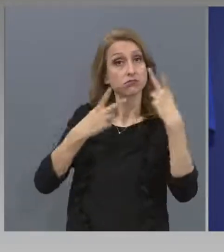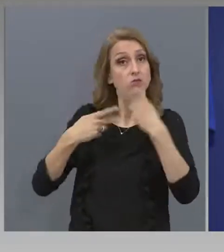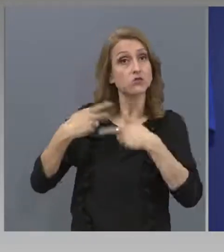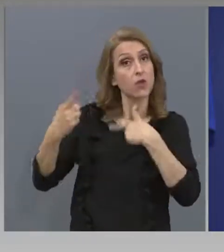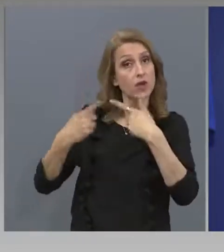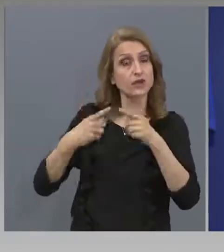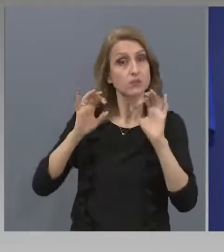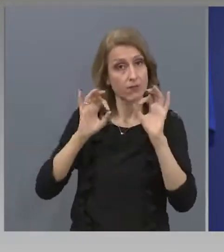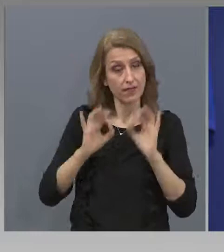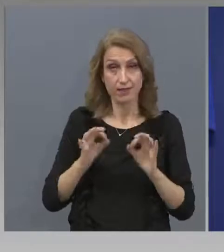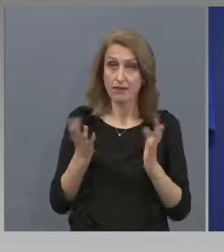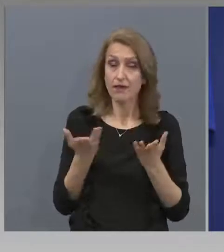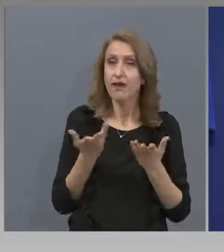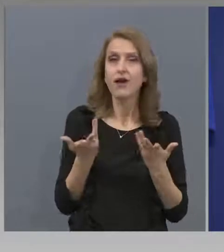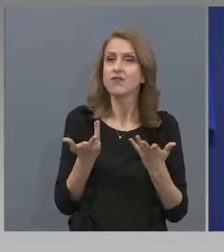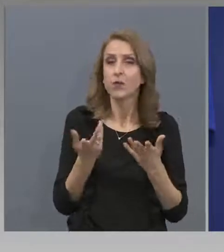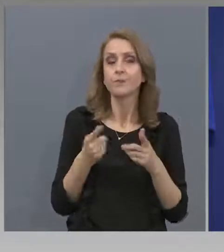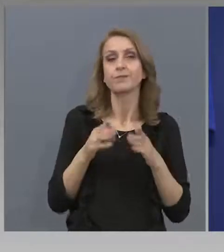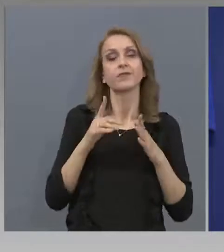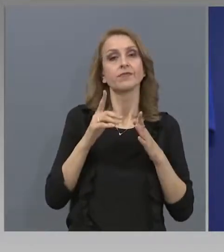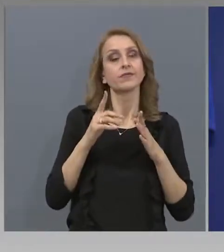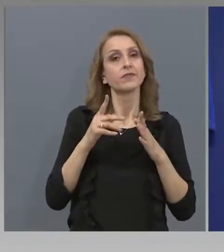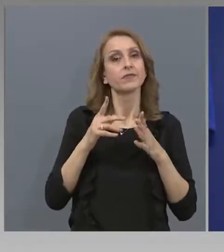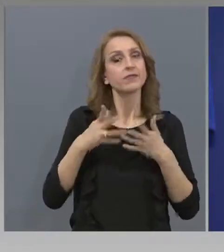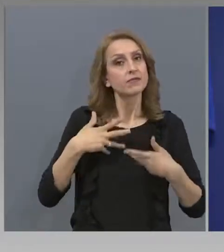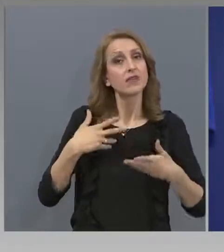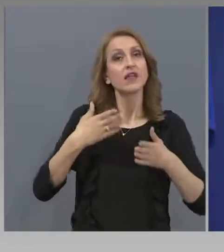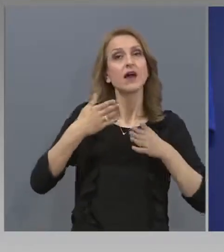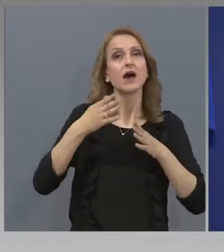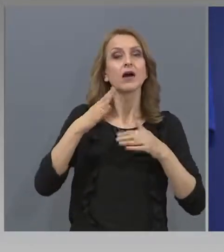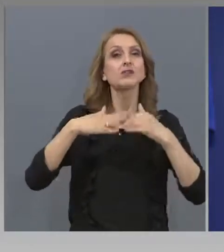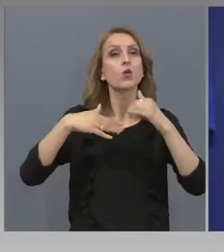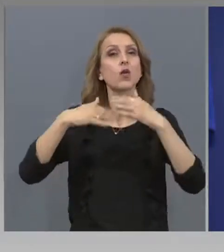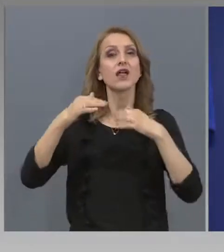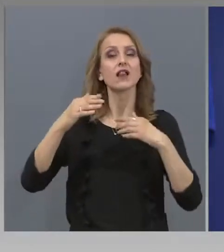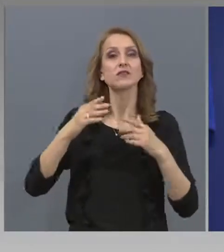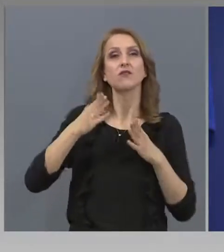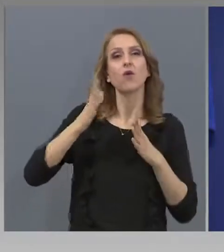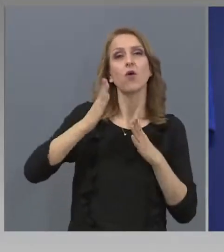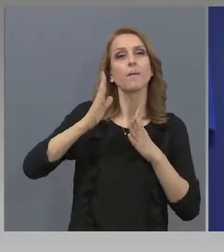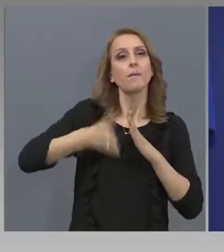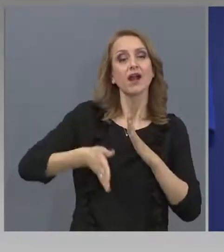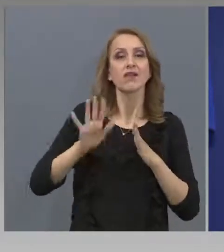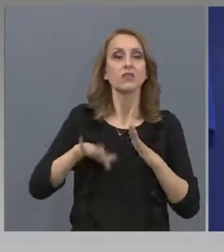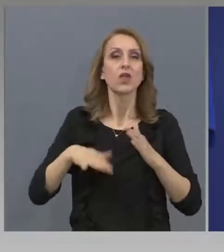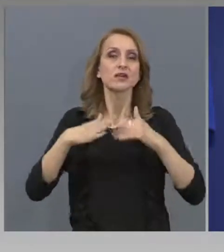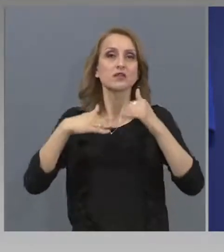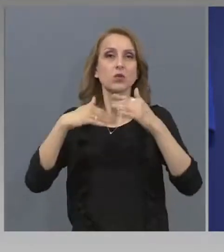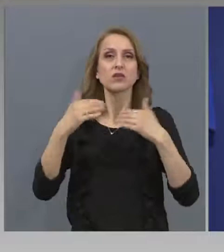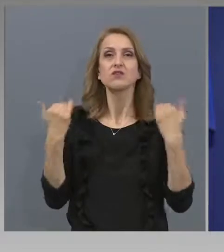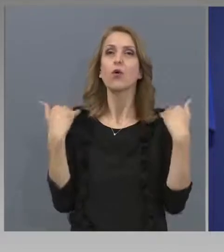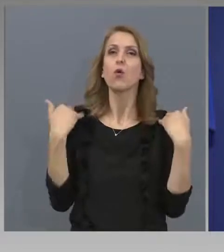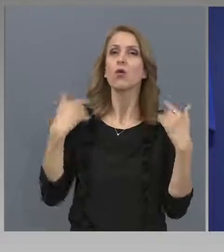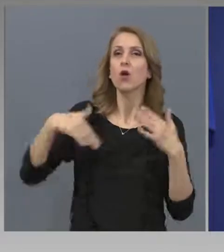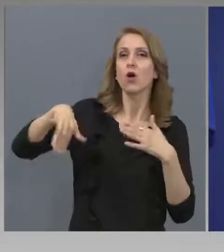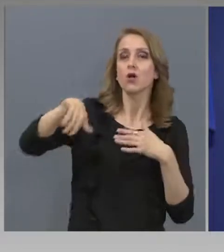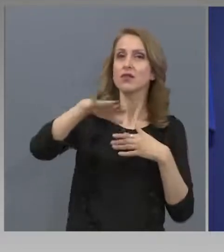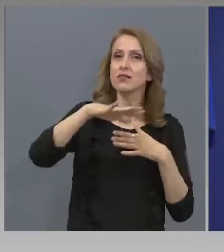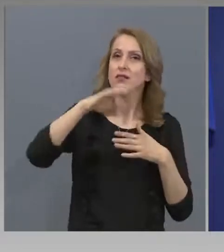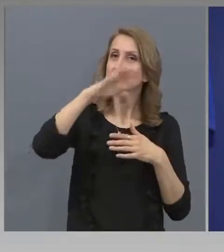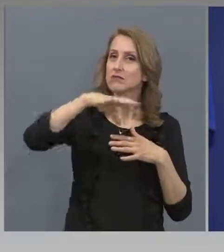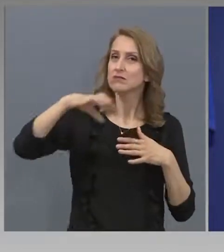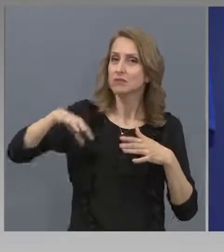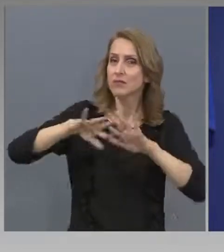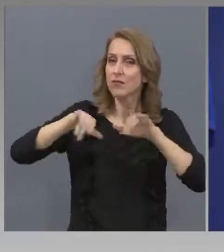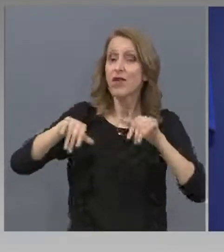удължи правото на строителство в националните курорти от 15 май